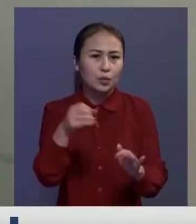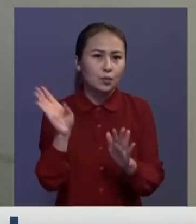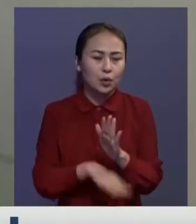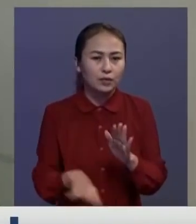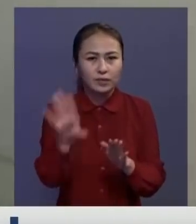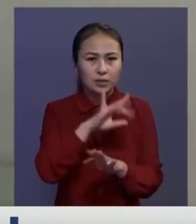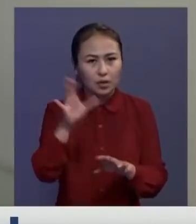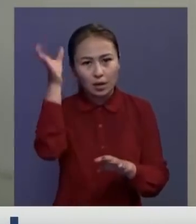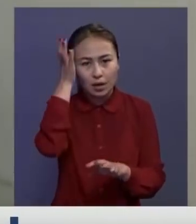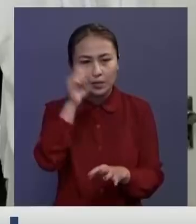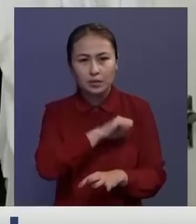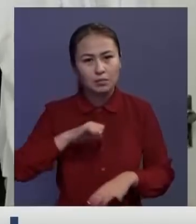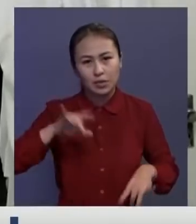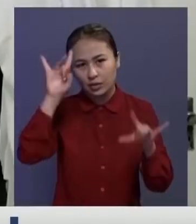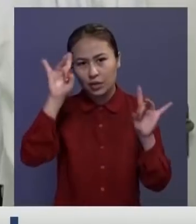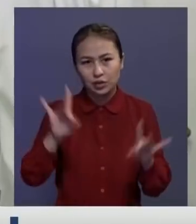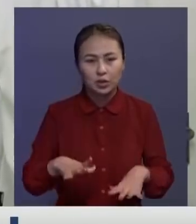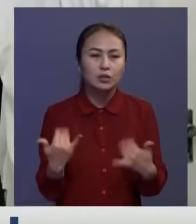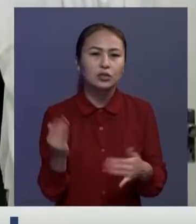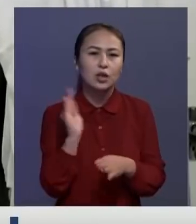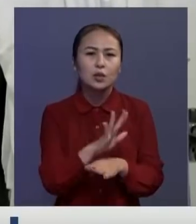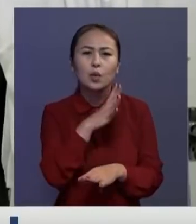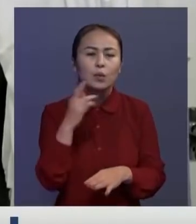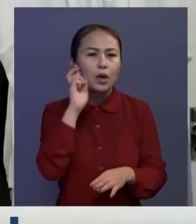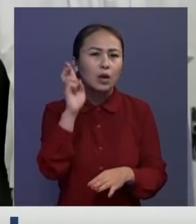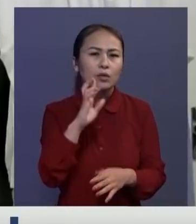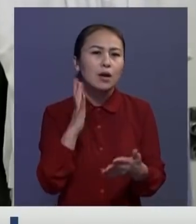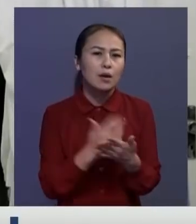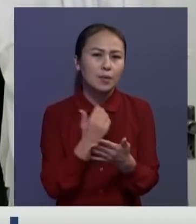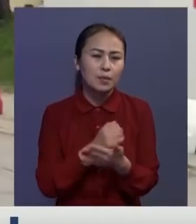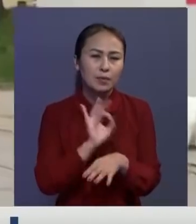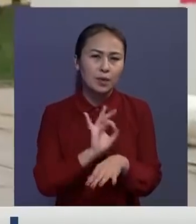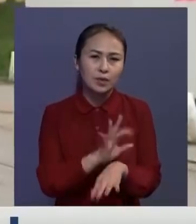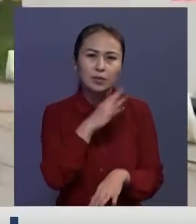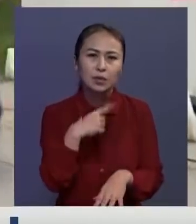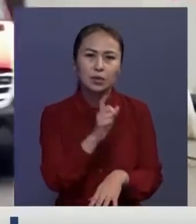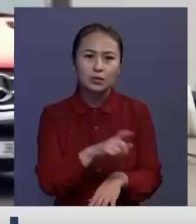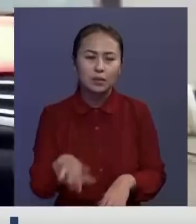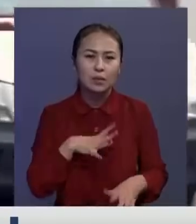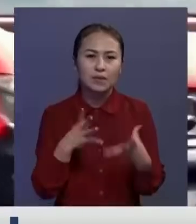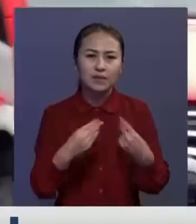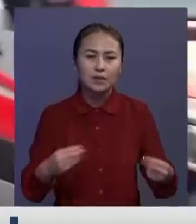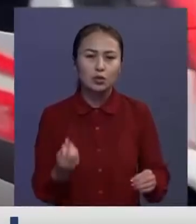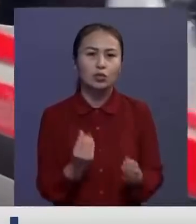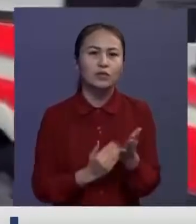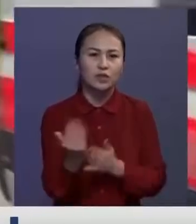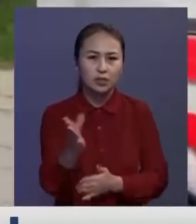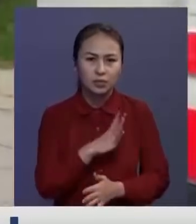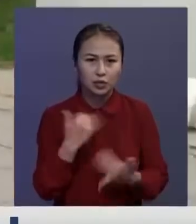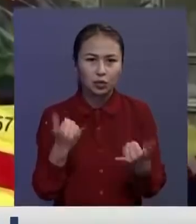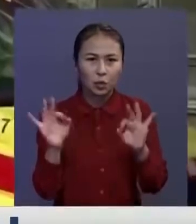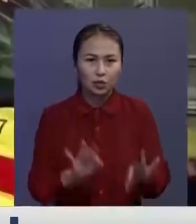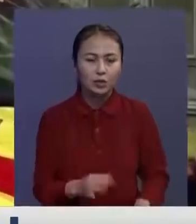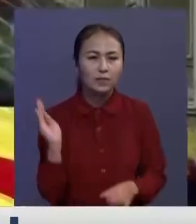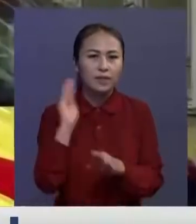ұшығатын ғалымдардың өздердегі үткен жоқ. Көптеген елде анық талып жатқа науқастардың саны көктемгі кезденде асып кетті. Осыған